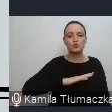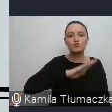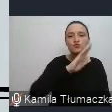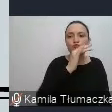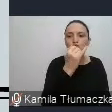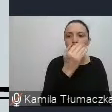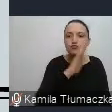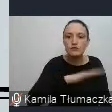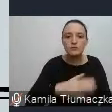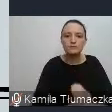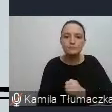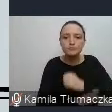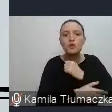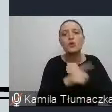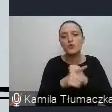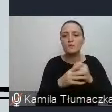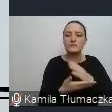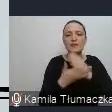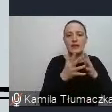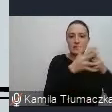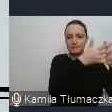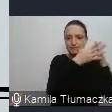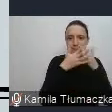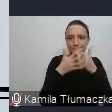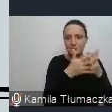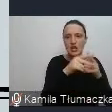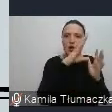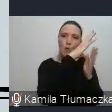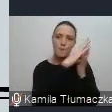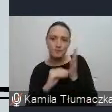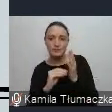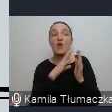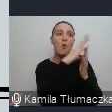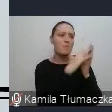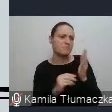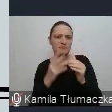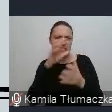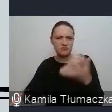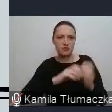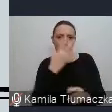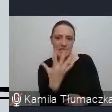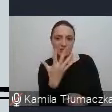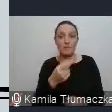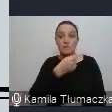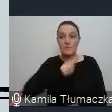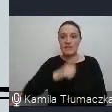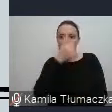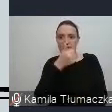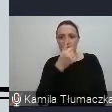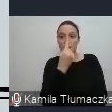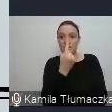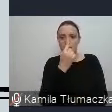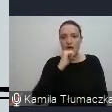Child Development Institute ze Stanów Zjednoczonych. Takich replik na świecie jest pięć. My jesteśmy jedyną w Europie.